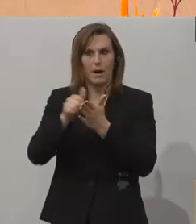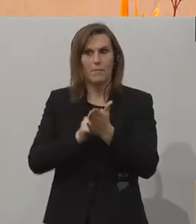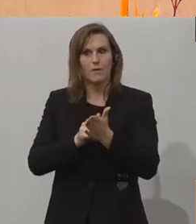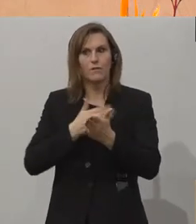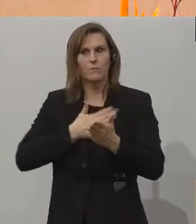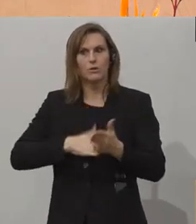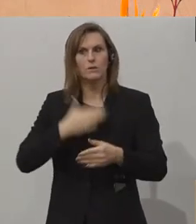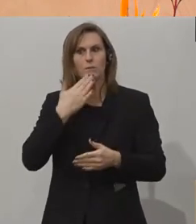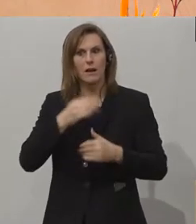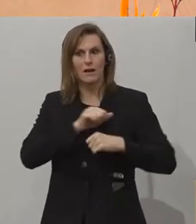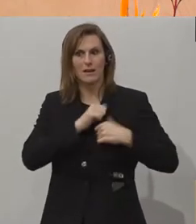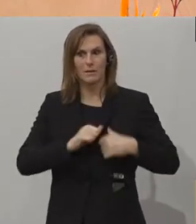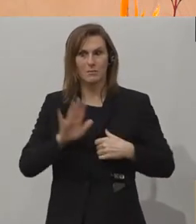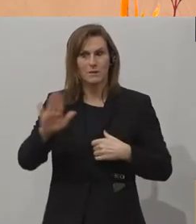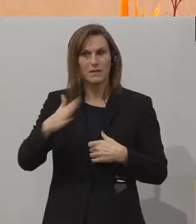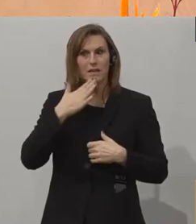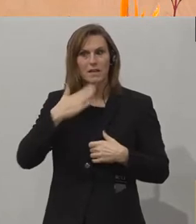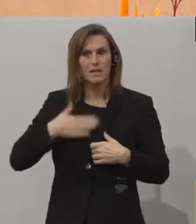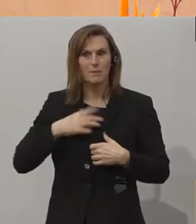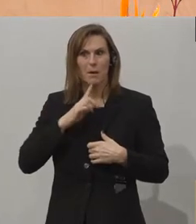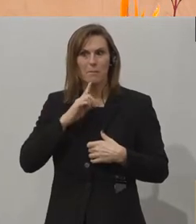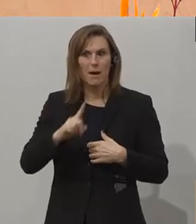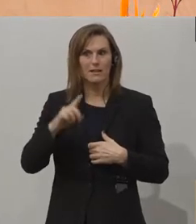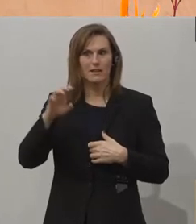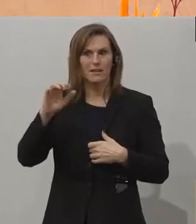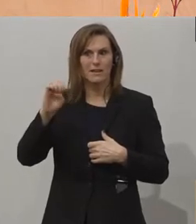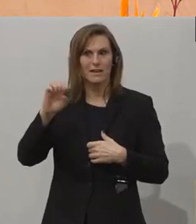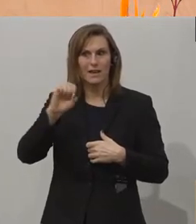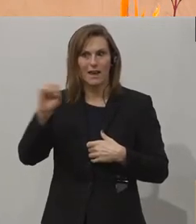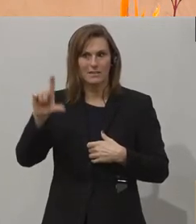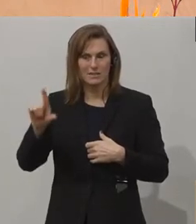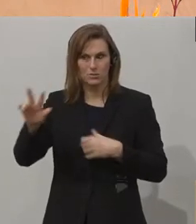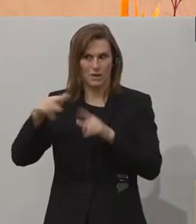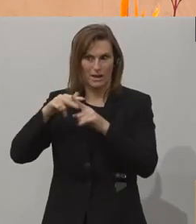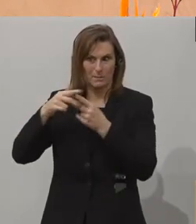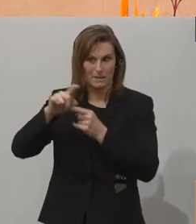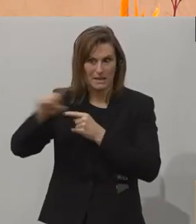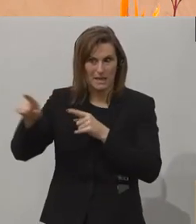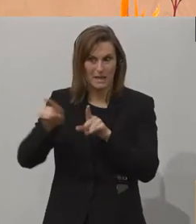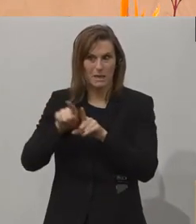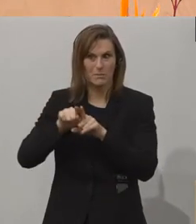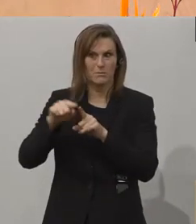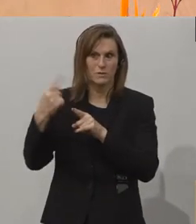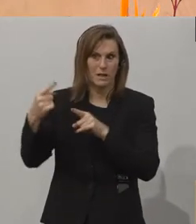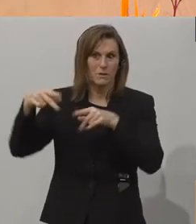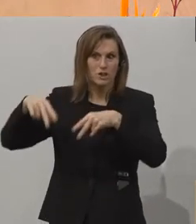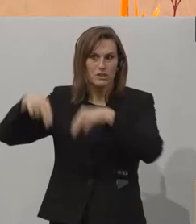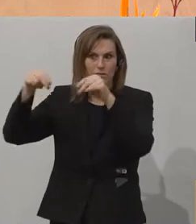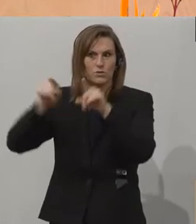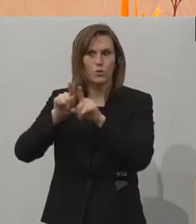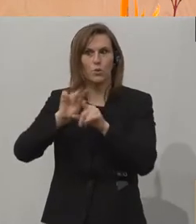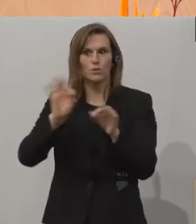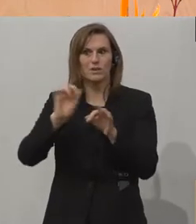bei dir, lieber Martin Essl und deinem Team, sei es von der Essl Foundation oder von Zero Project,